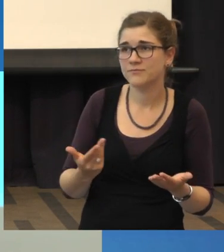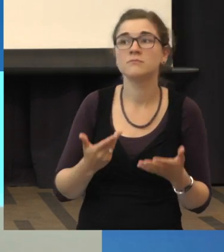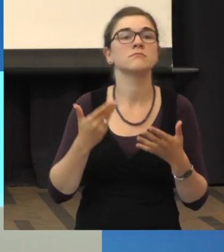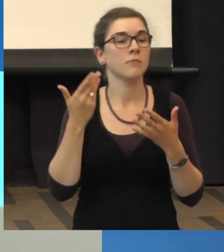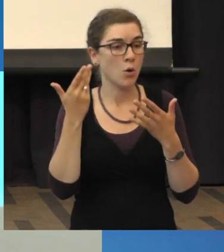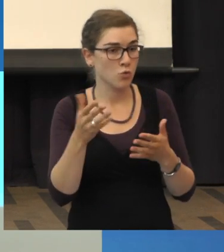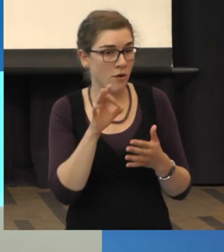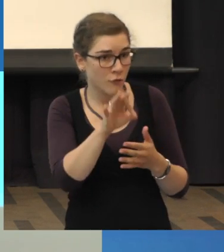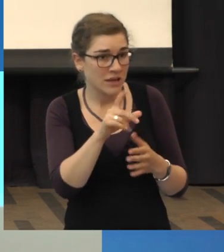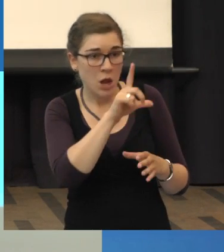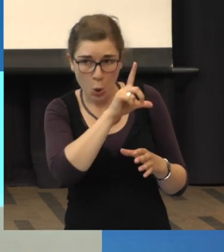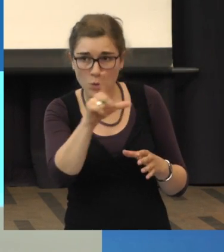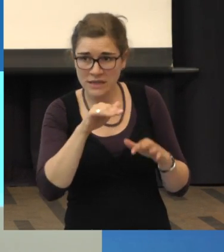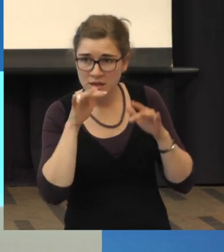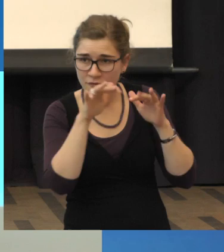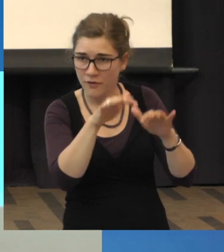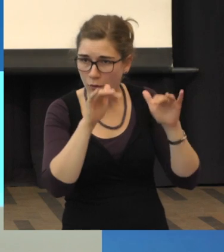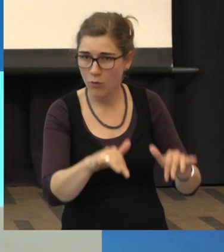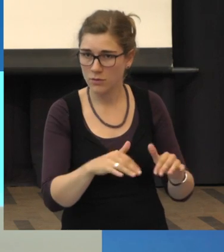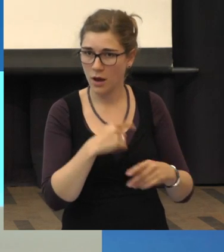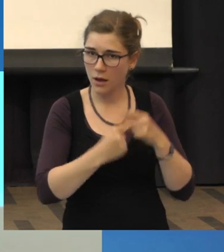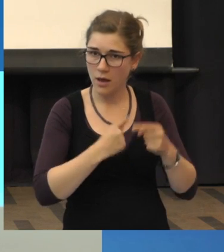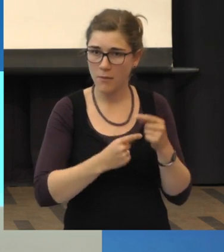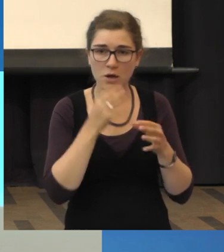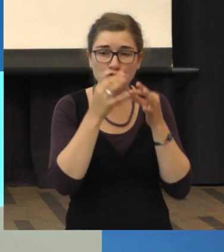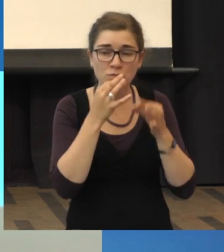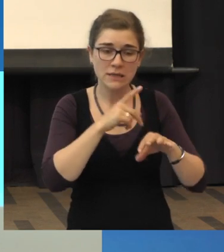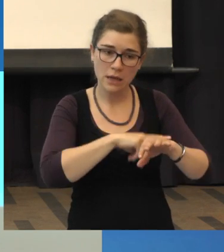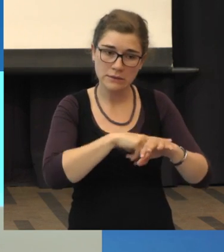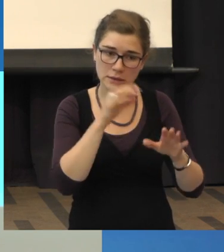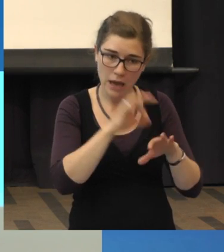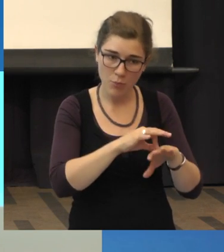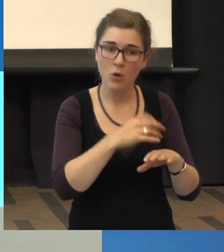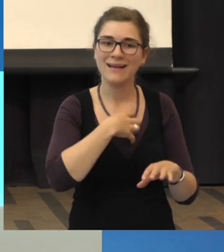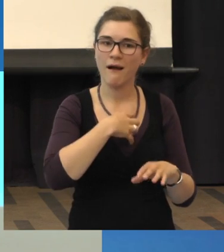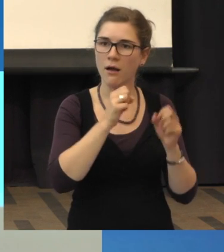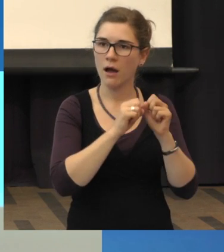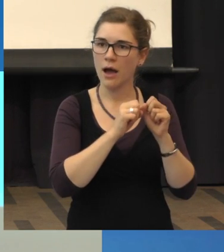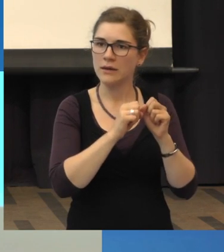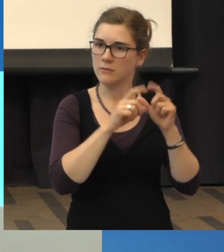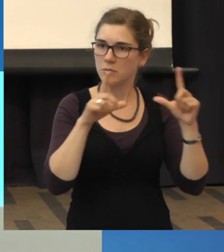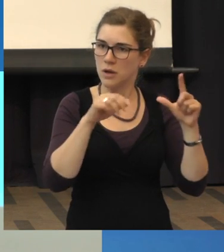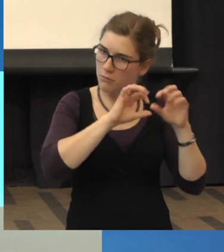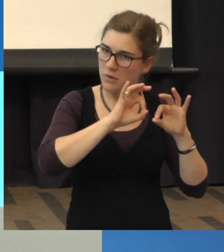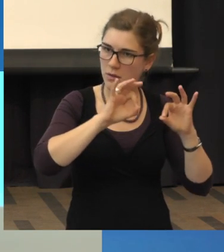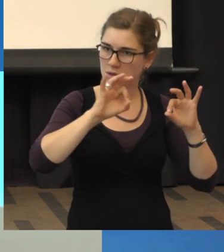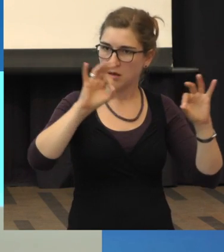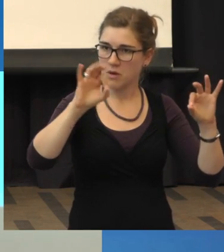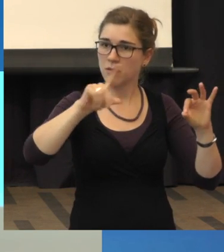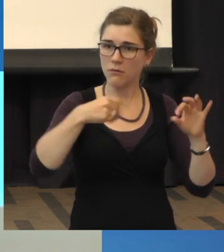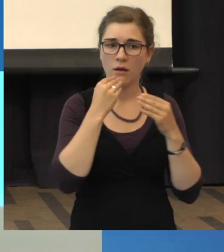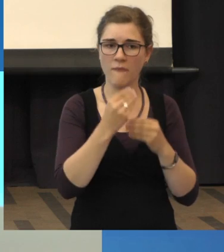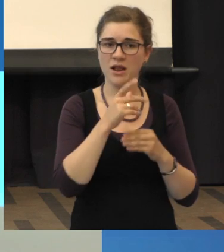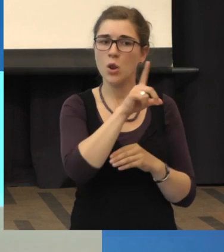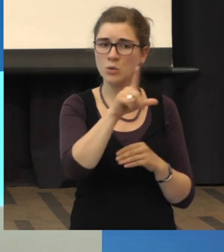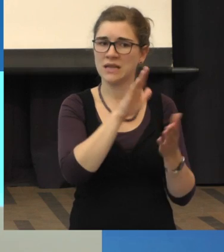wirkt und immer bis zu einem bestimmten Zeitpunkt das Krankheitsbild zurückbringt, dann würde ich weiter bei Lucentis bleiben. Aha.